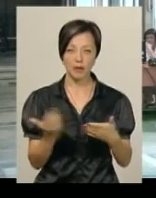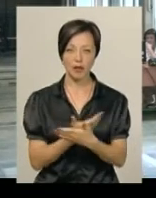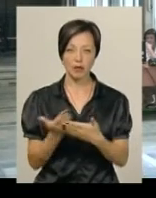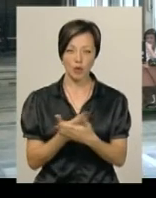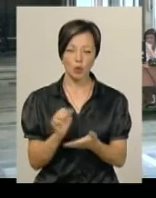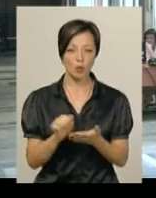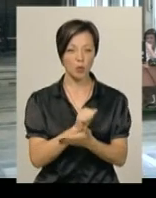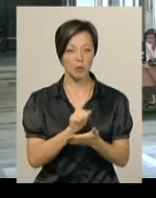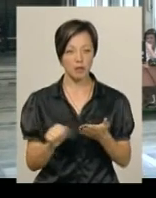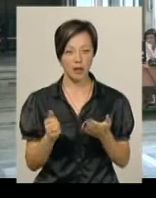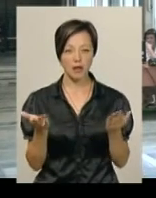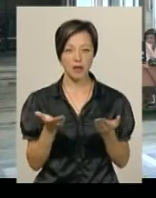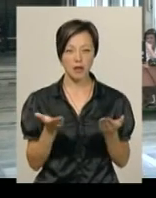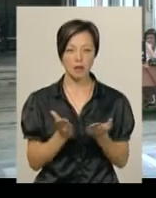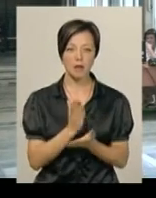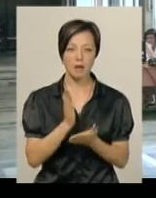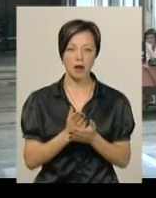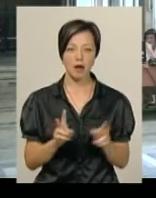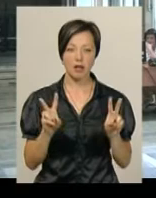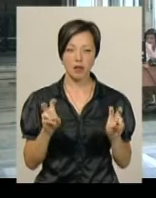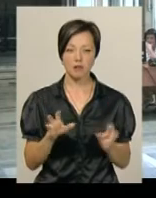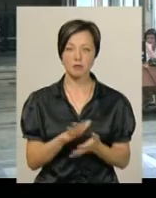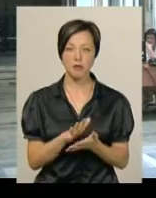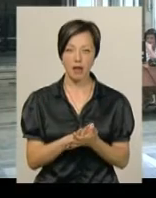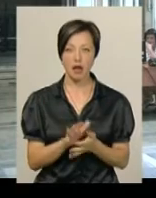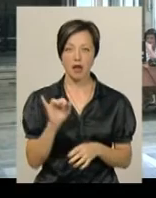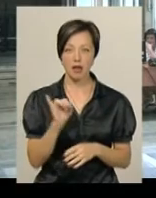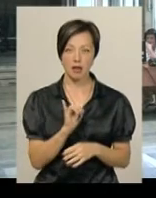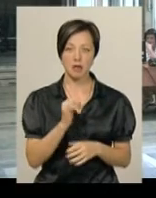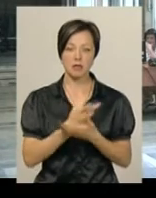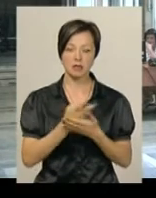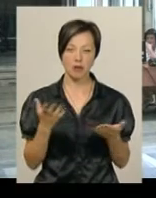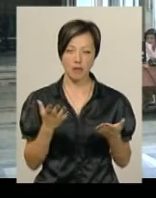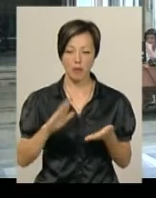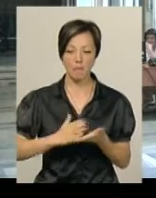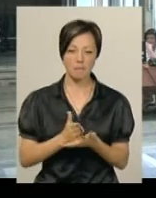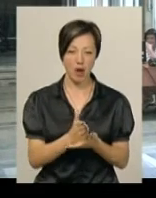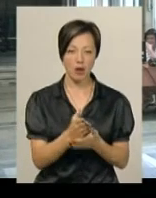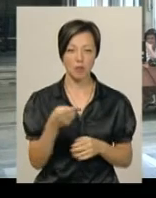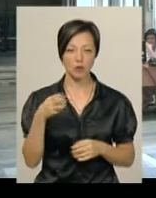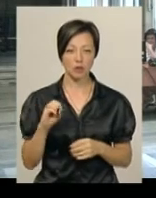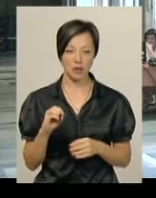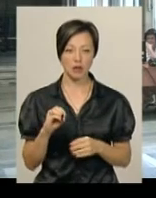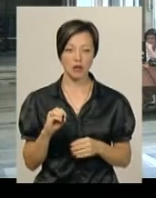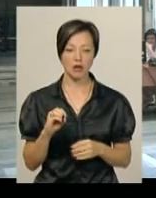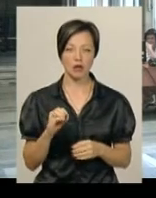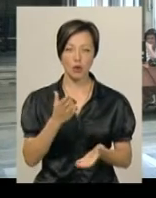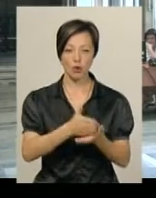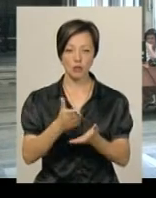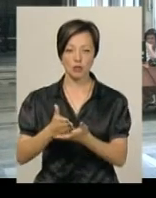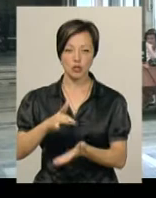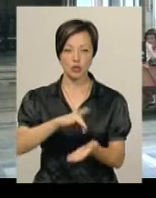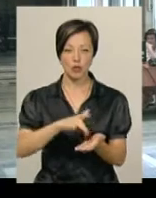документальний, який має назву «Сміття». І також ми представимо мапу, де розміщені пункти,